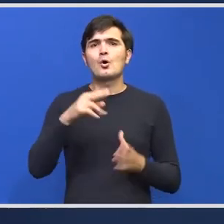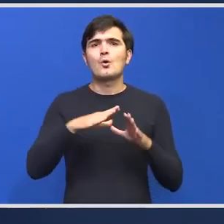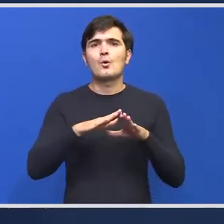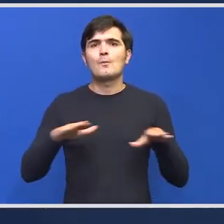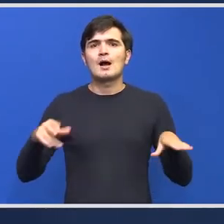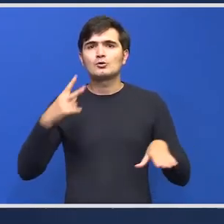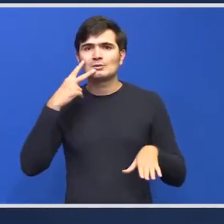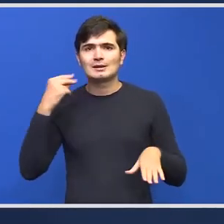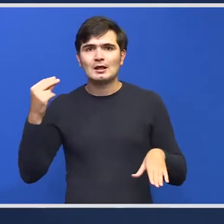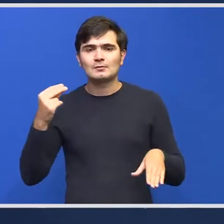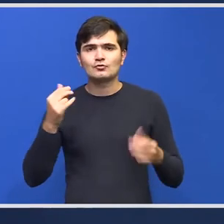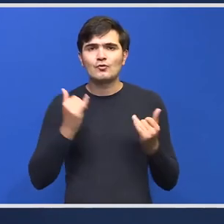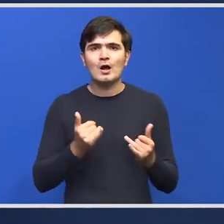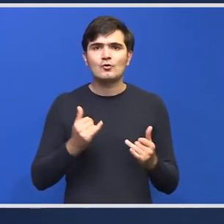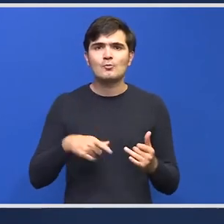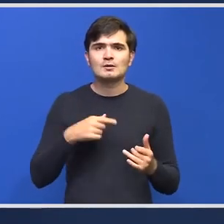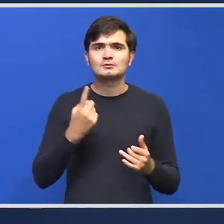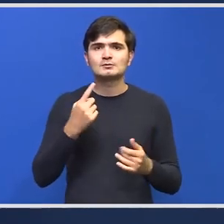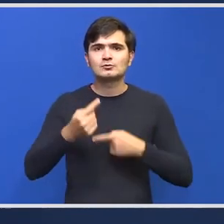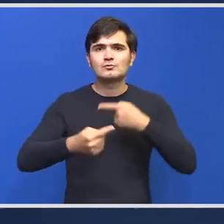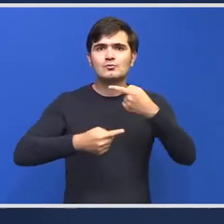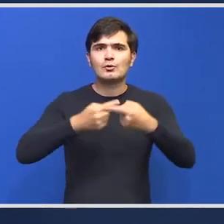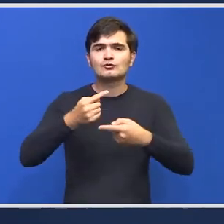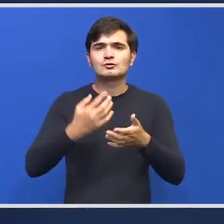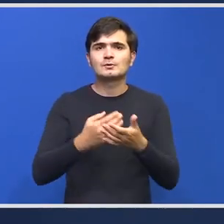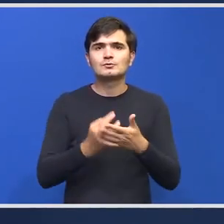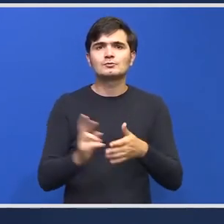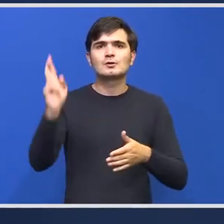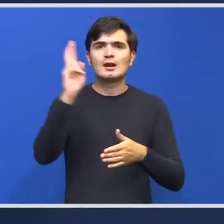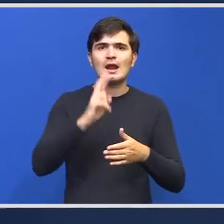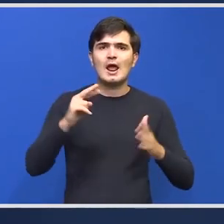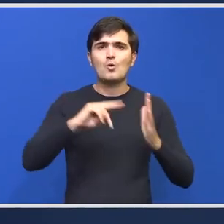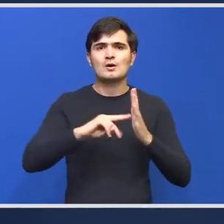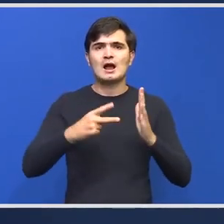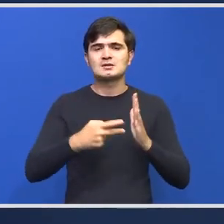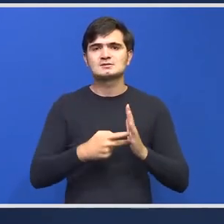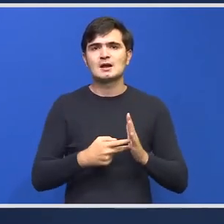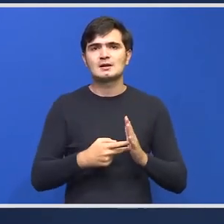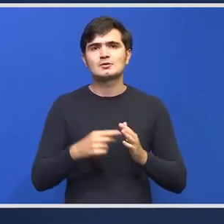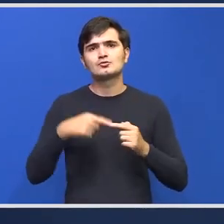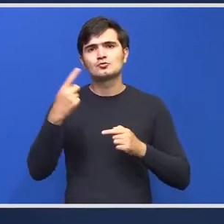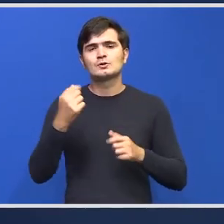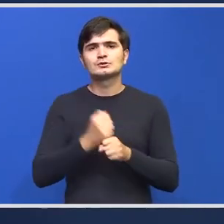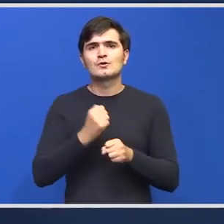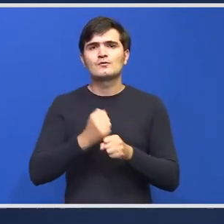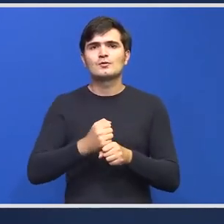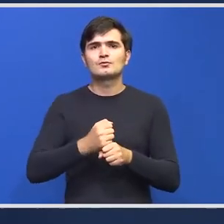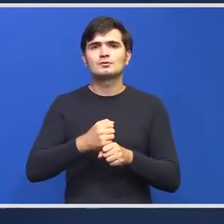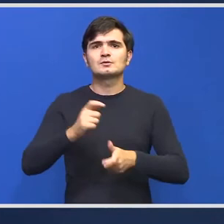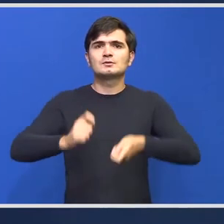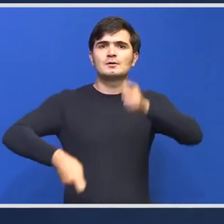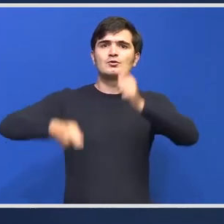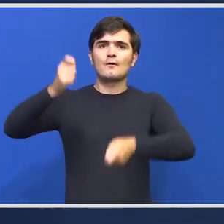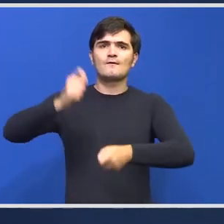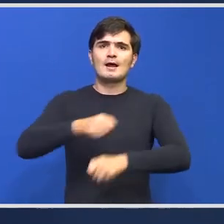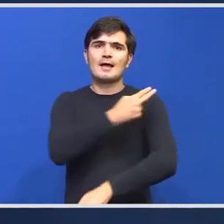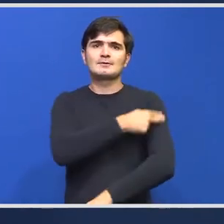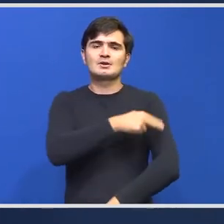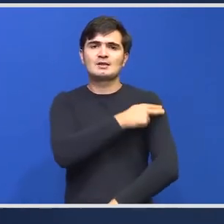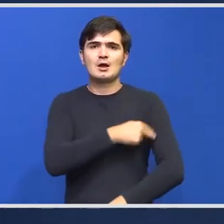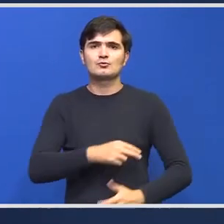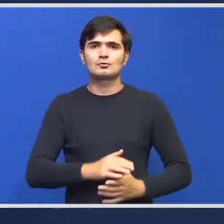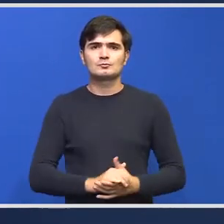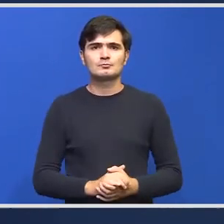Brașov sunt în acest moment într-un proces de reorganizare după lucrări de renovare a spitalului